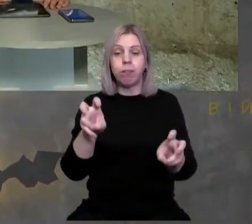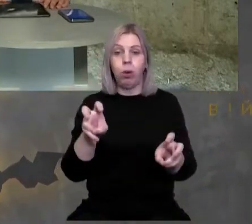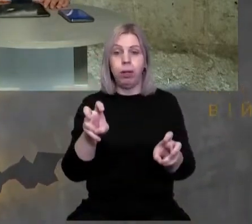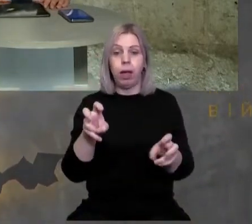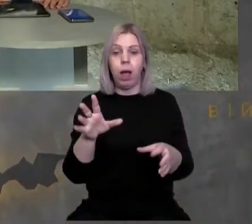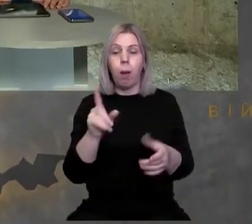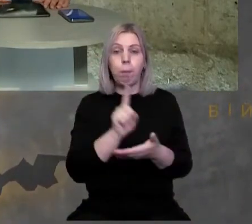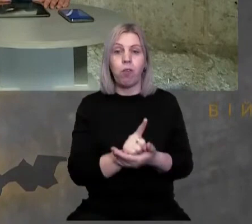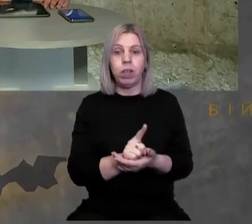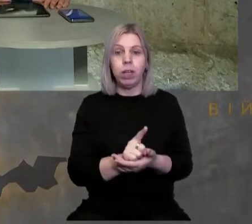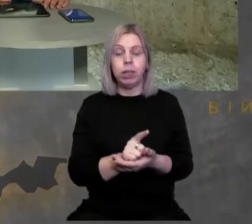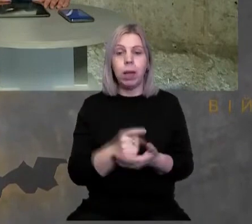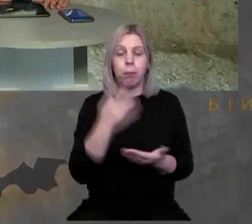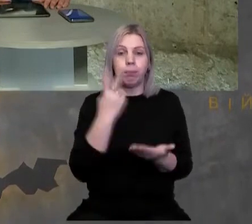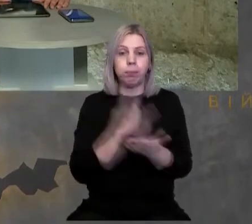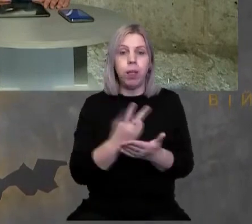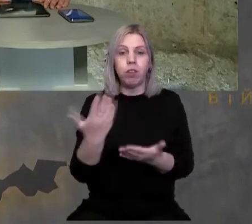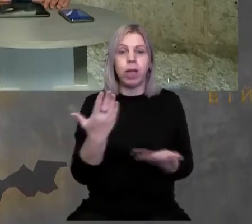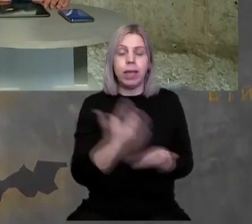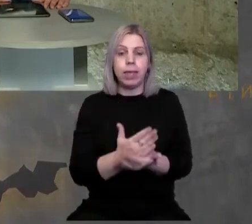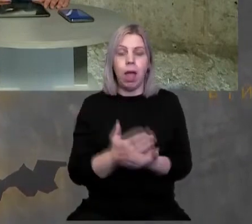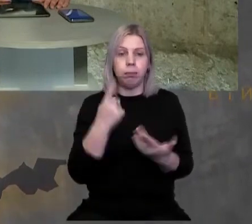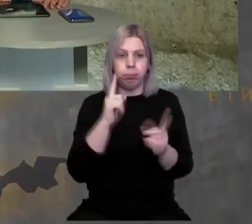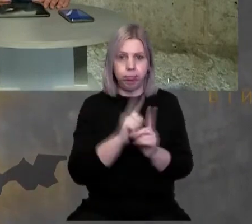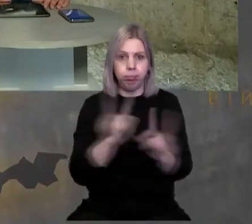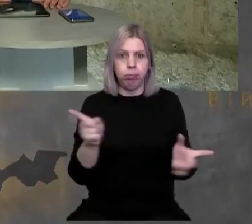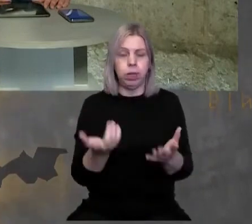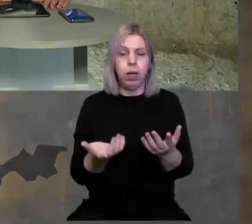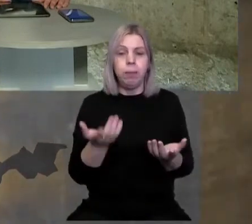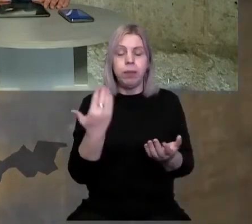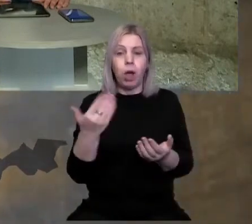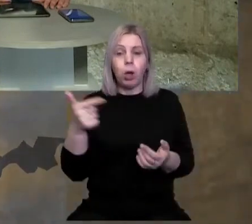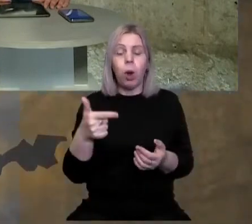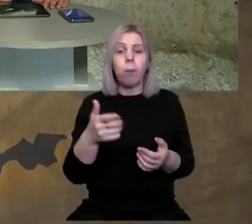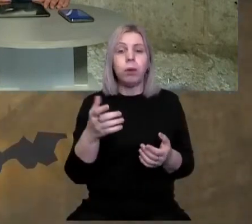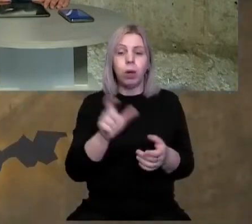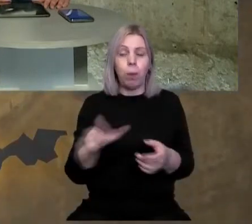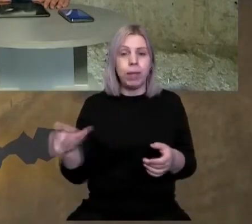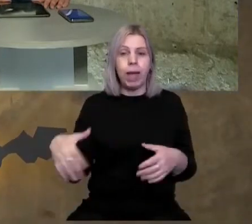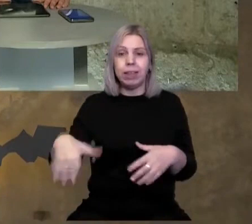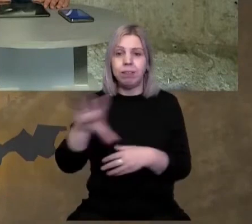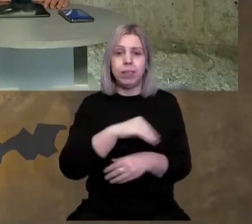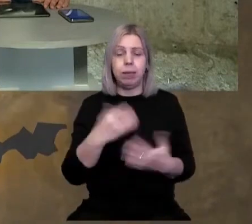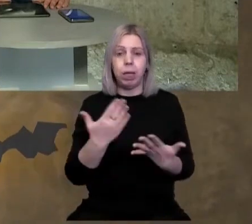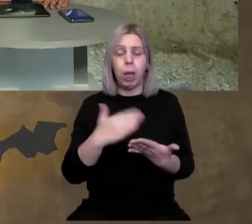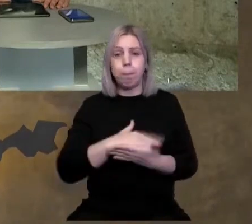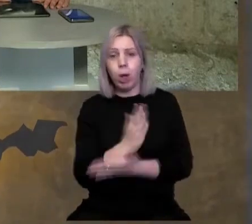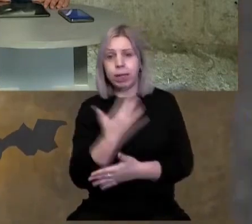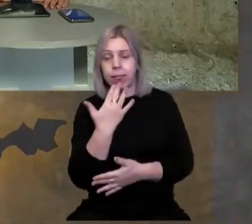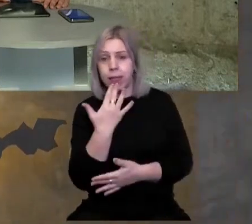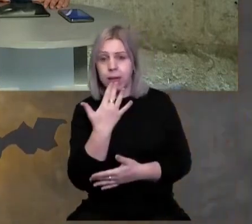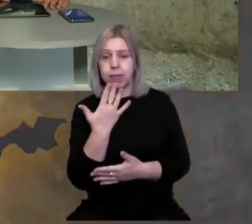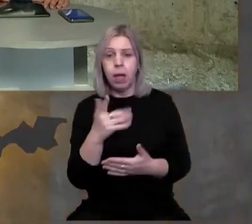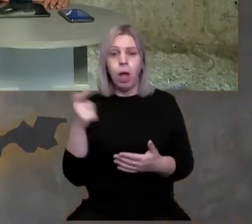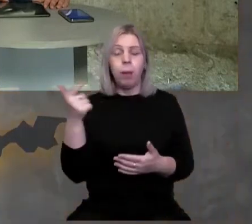повинна домінувати, тобто вона є визначальною. Громадяни всіх, які, має політична нація,